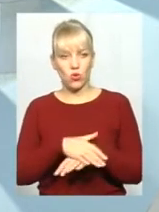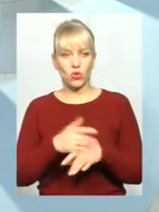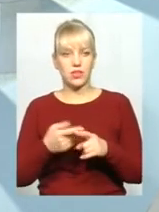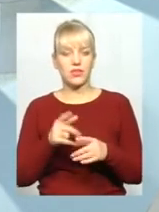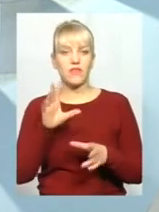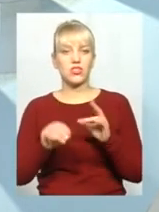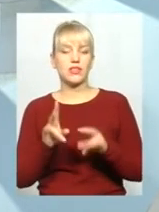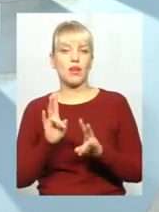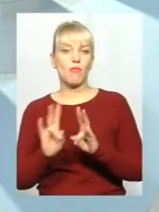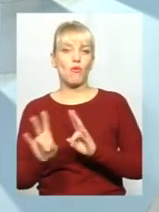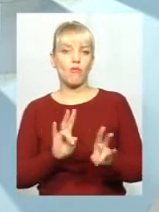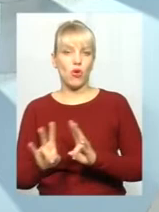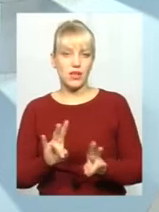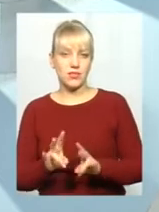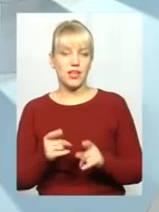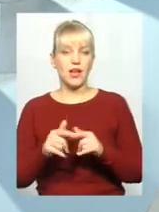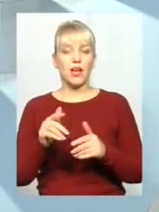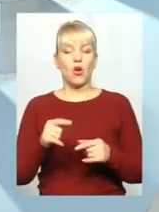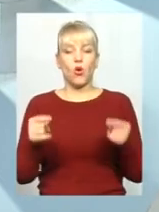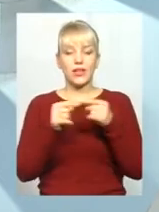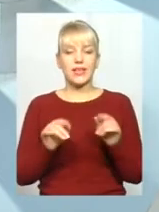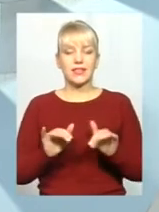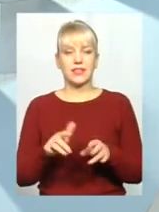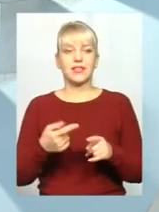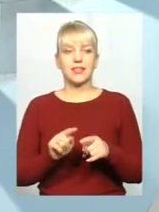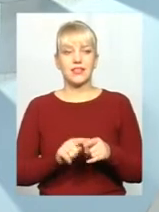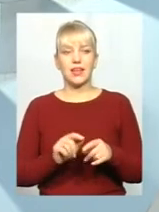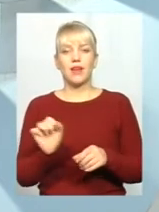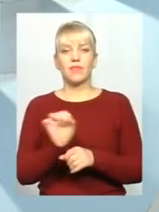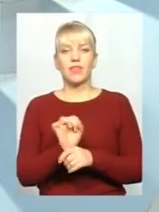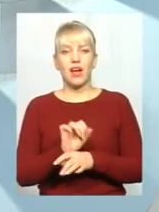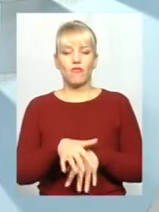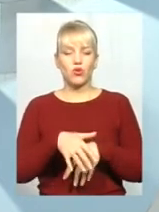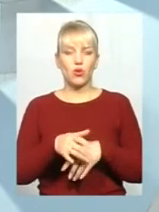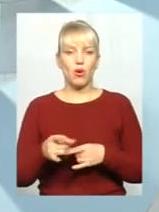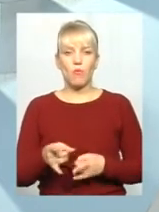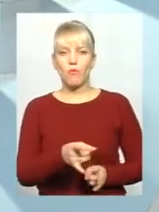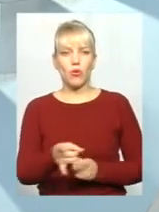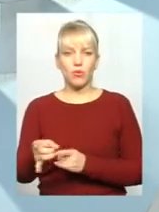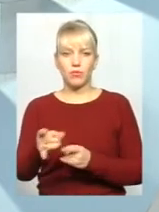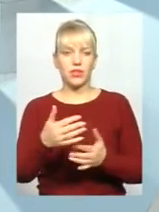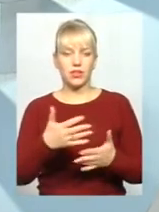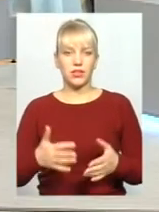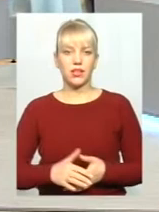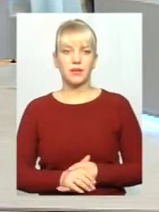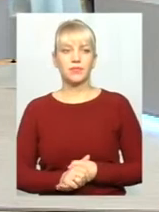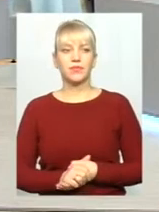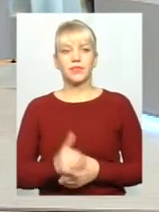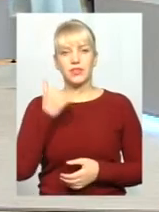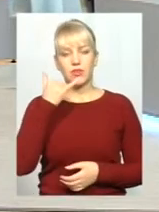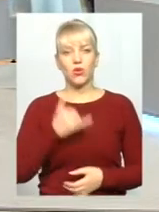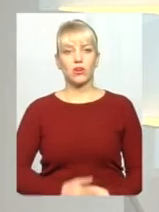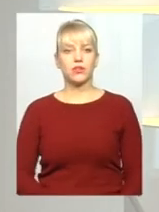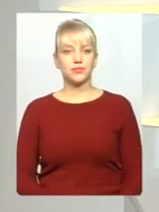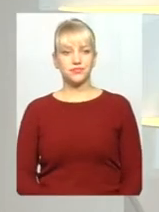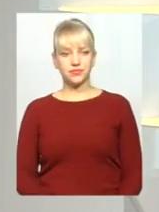провокація. Тобто конкретні дії це автопробіги, блокування, митис. Конкретні дії ми поговоримо, бо в нас ще один дзвіночок.